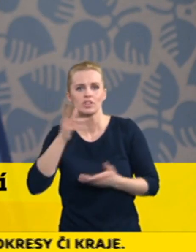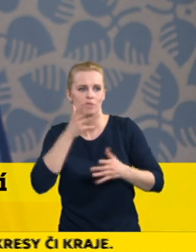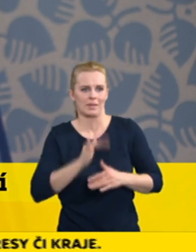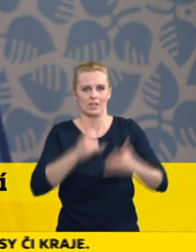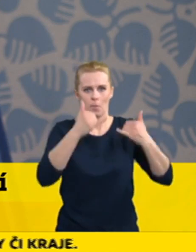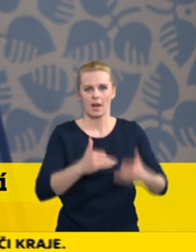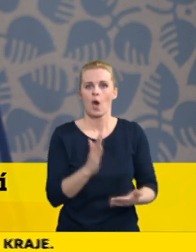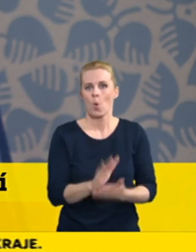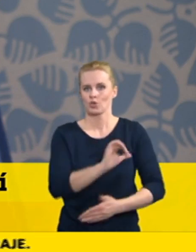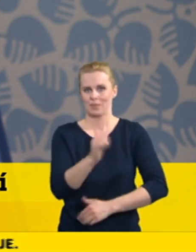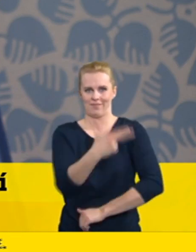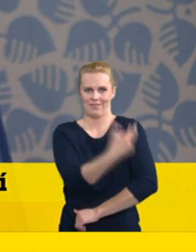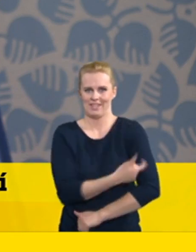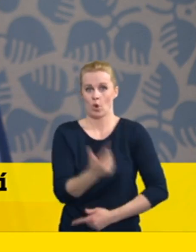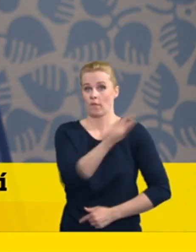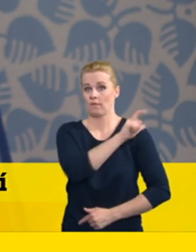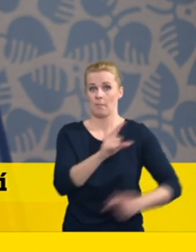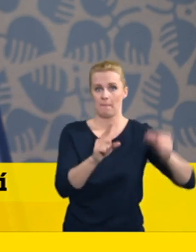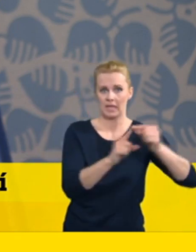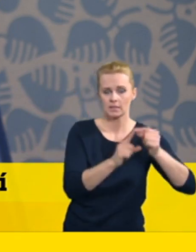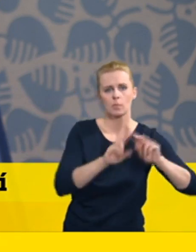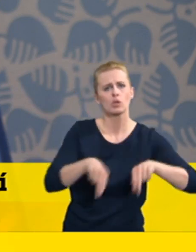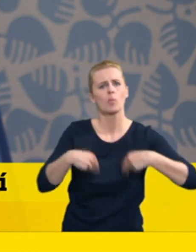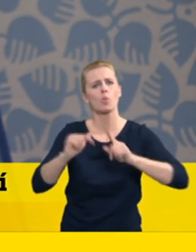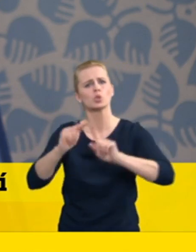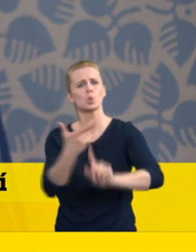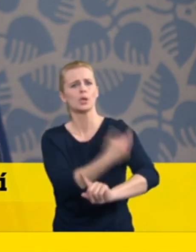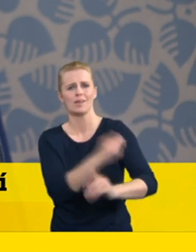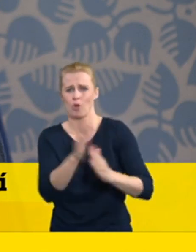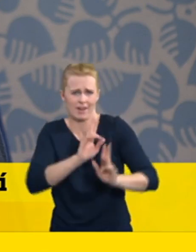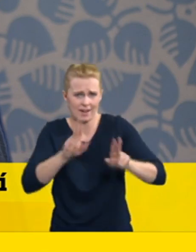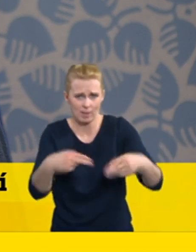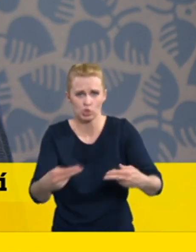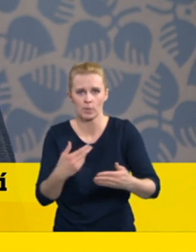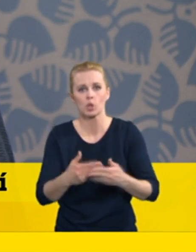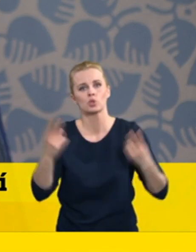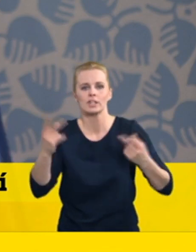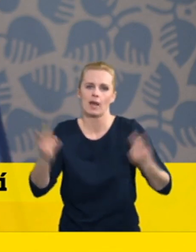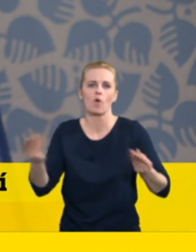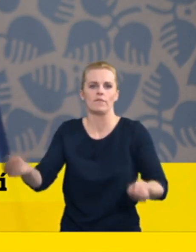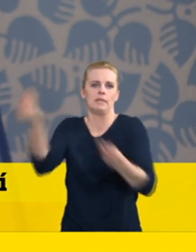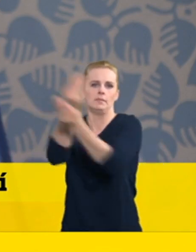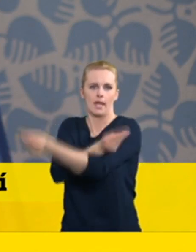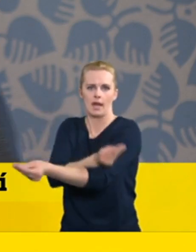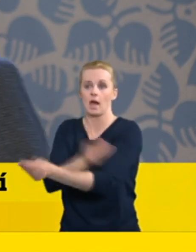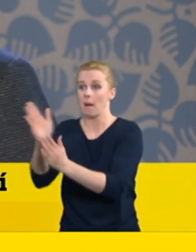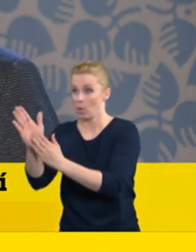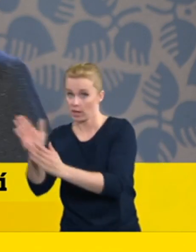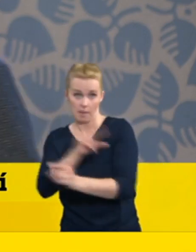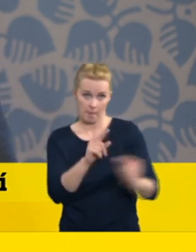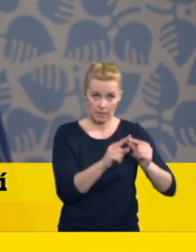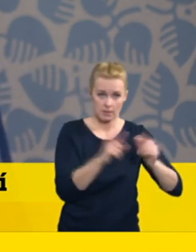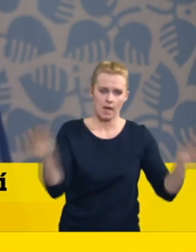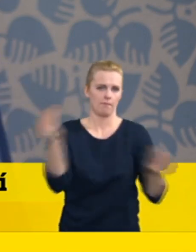navráceny do těch krajů, takže počty dávek budou srovnatelné, jenom dojde k této výměně a výpomoci. To stanovisko